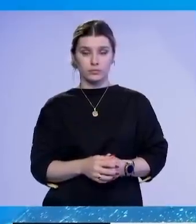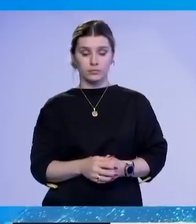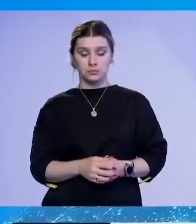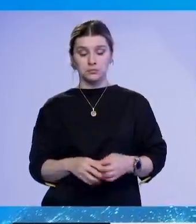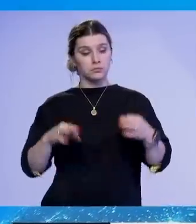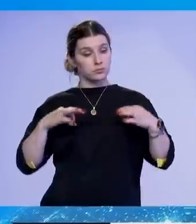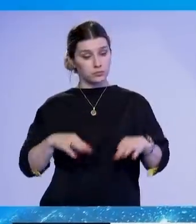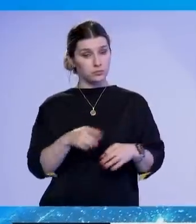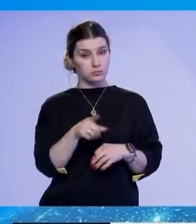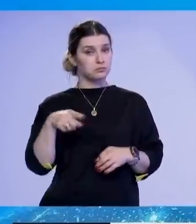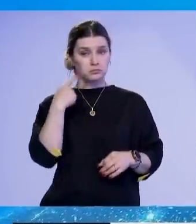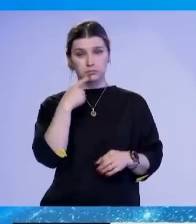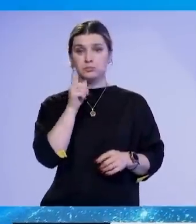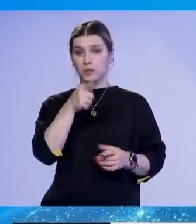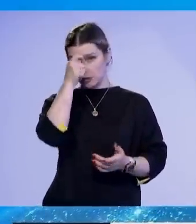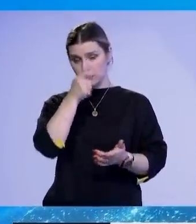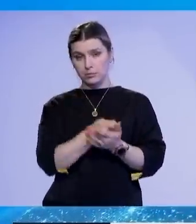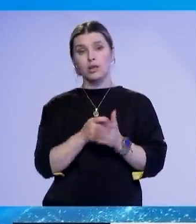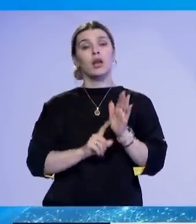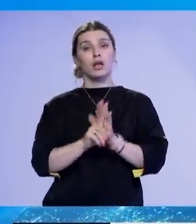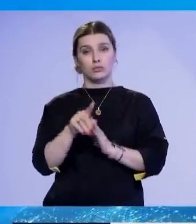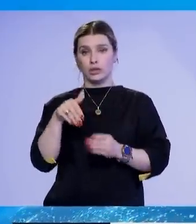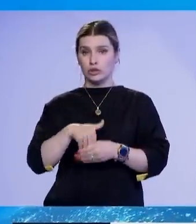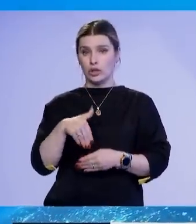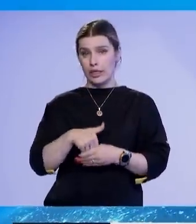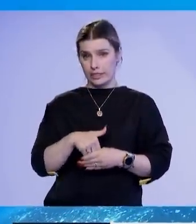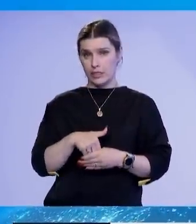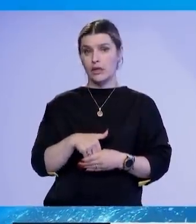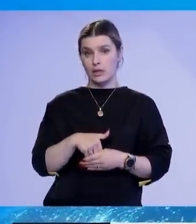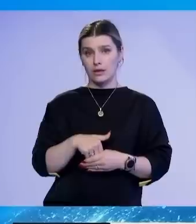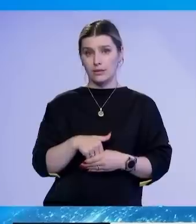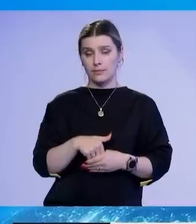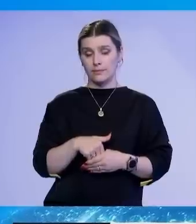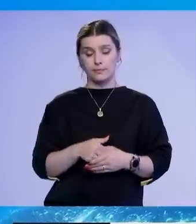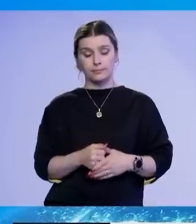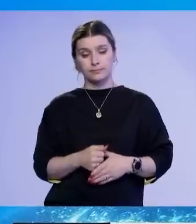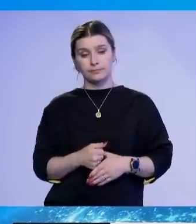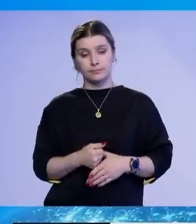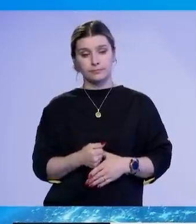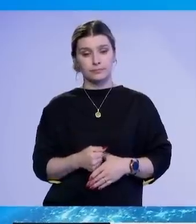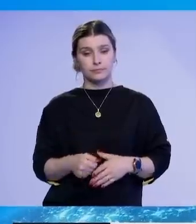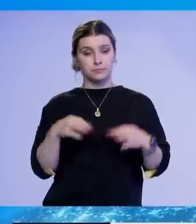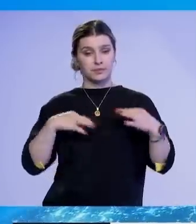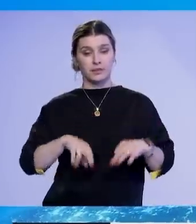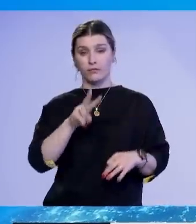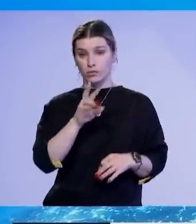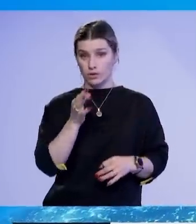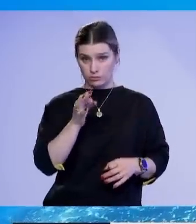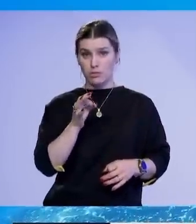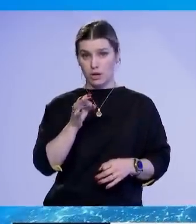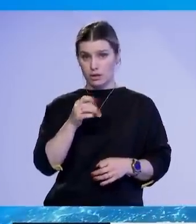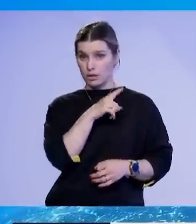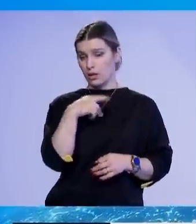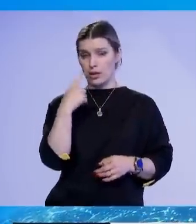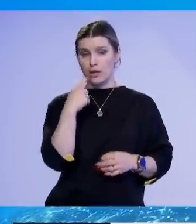Krerët e Shtetit kanë kërkuar respektim të rezultateve të zgjedhjive në këto komuna. Presidentë Javjosa Osmani, Derisa ka